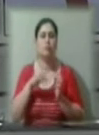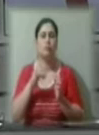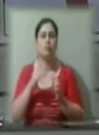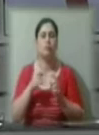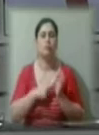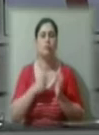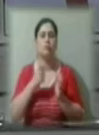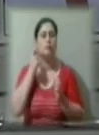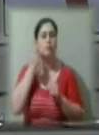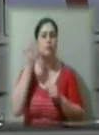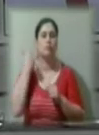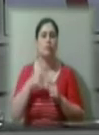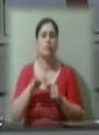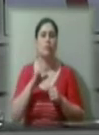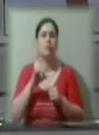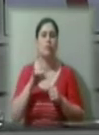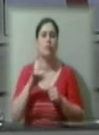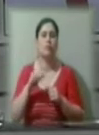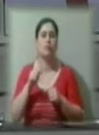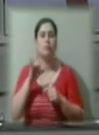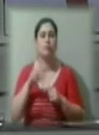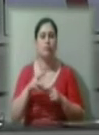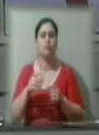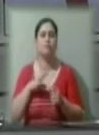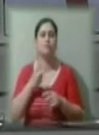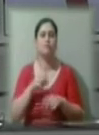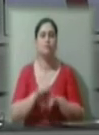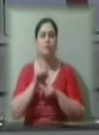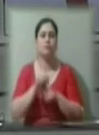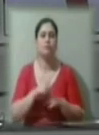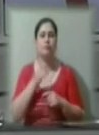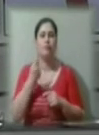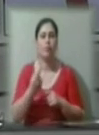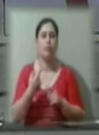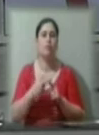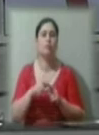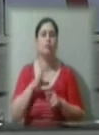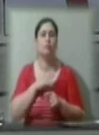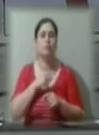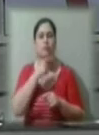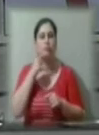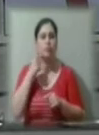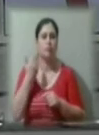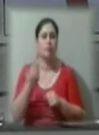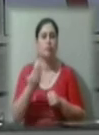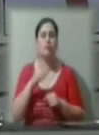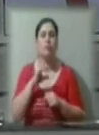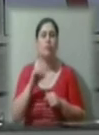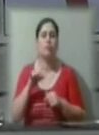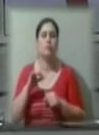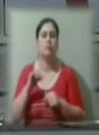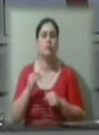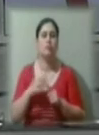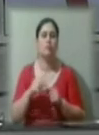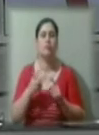у підбудівле Верховної Ради Криму прийшли два мітинги, в одному з яких взяли участь представники проросійських організацій, в іншому –